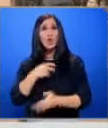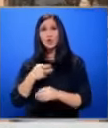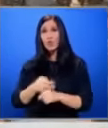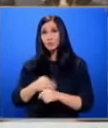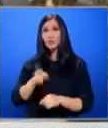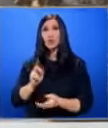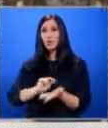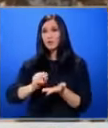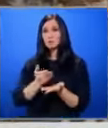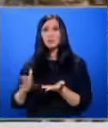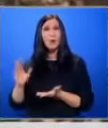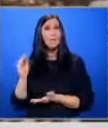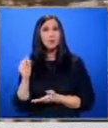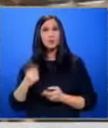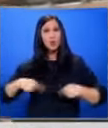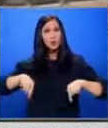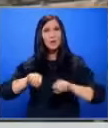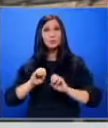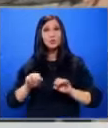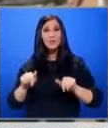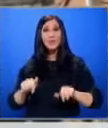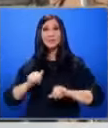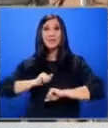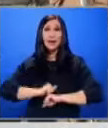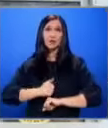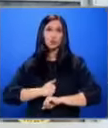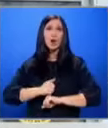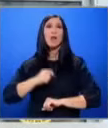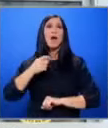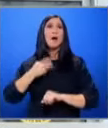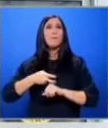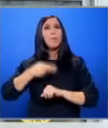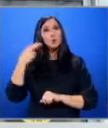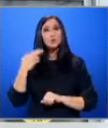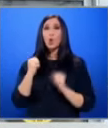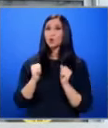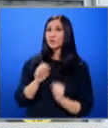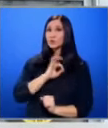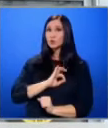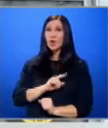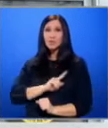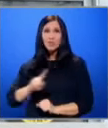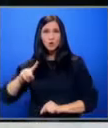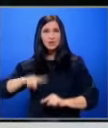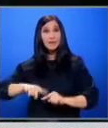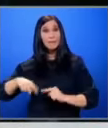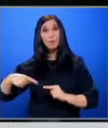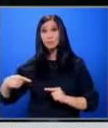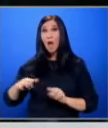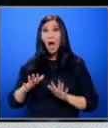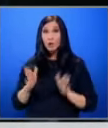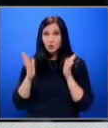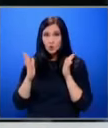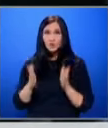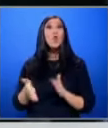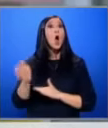който е изписал бебетата от отделението. Това съобщи и днес директорът на болницата. Все още се очакват резултатите от досадебното производство, а